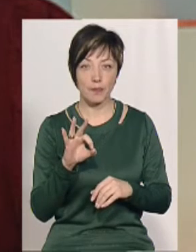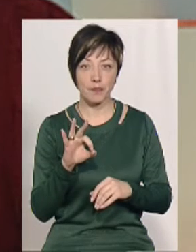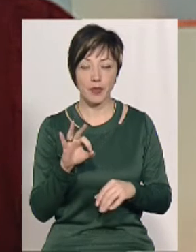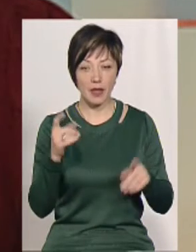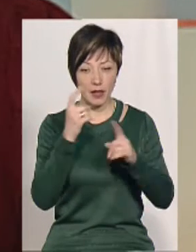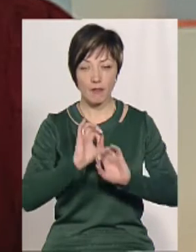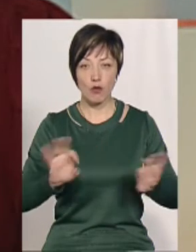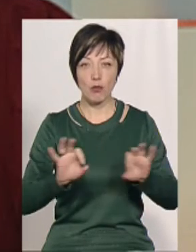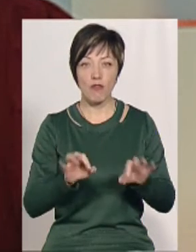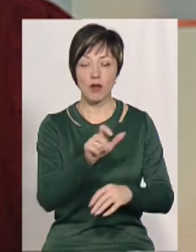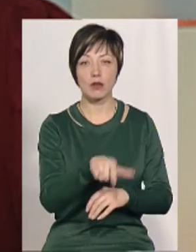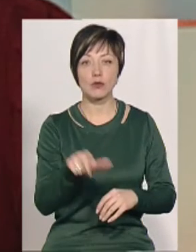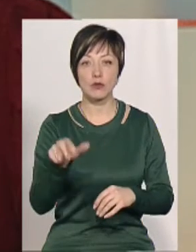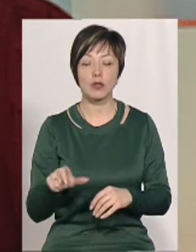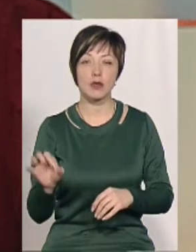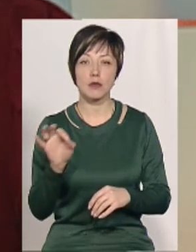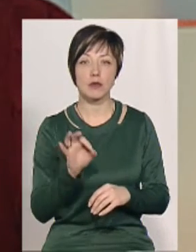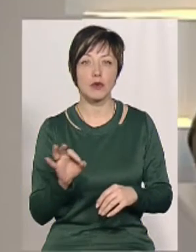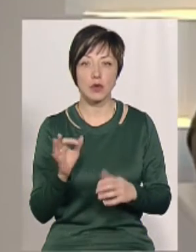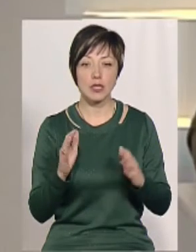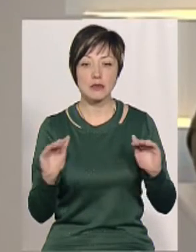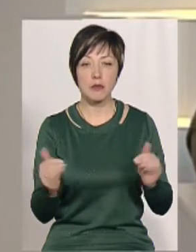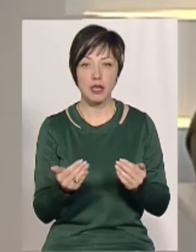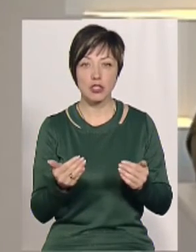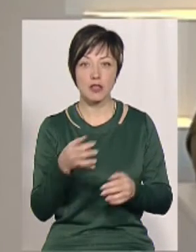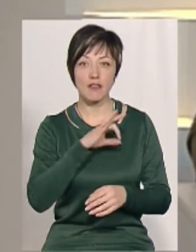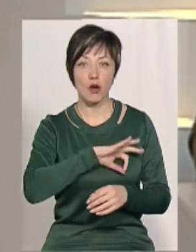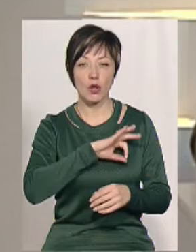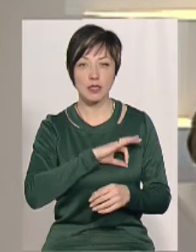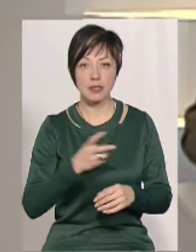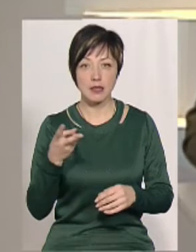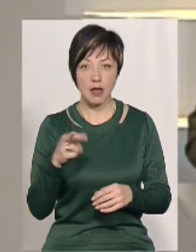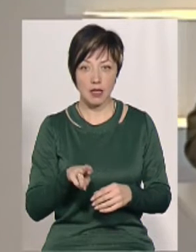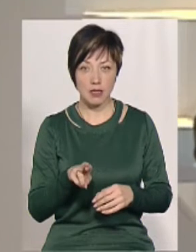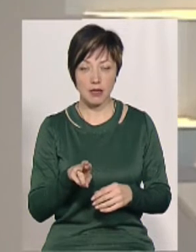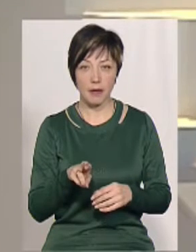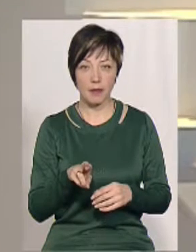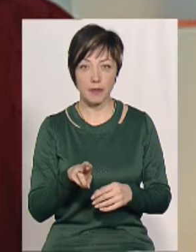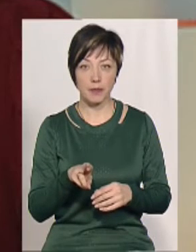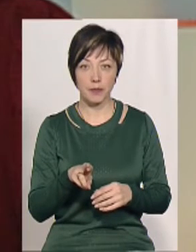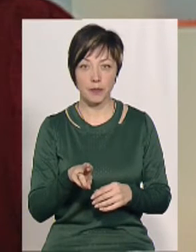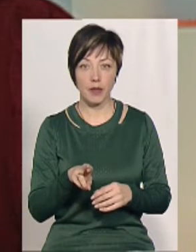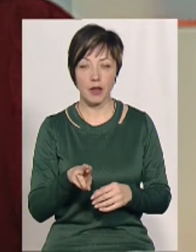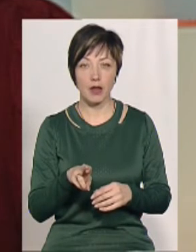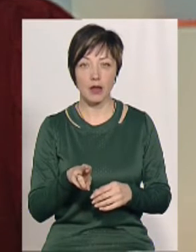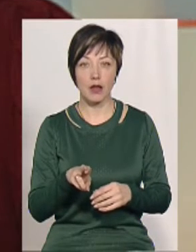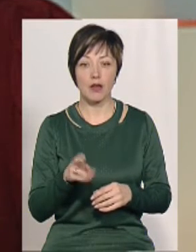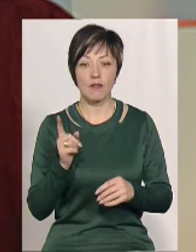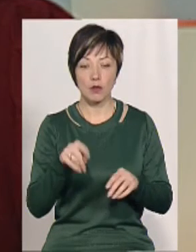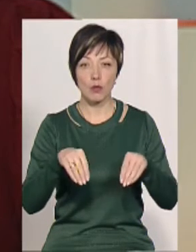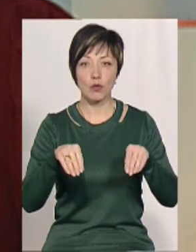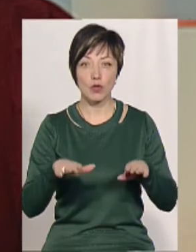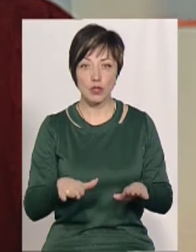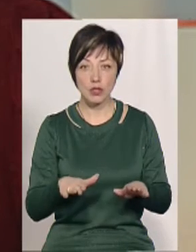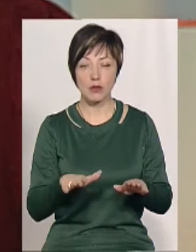інформування мешканців, щодо зменшення використання. Тоді в тому